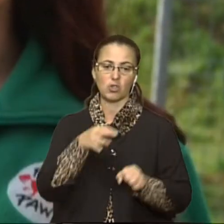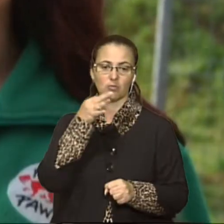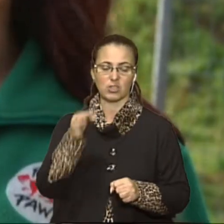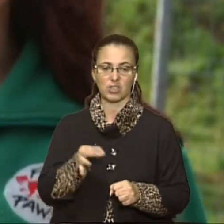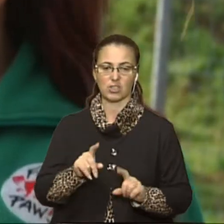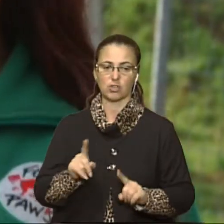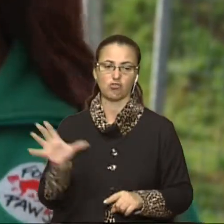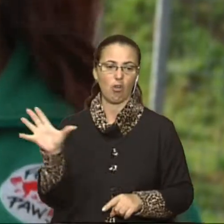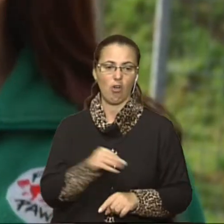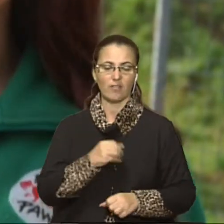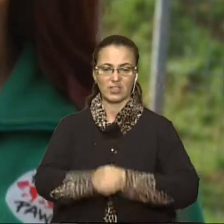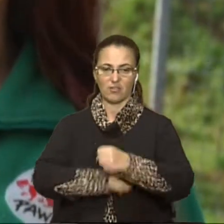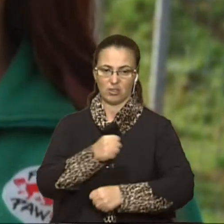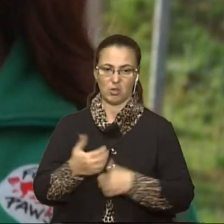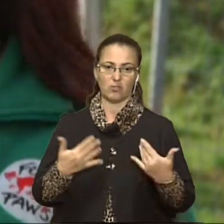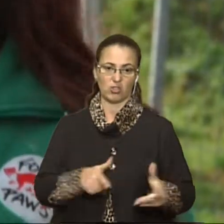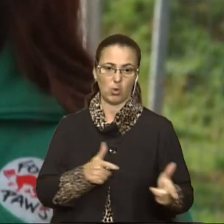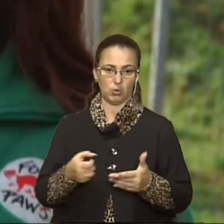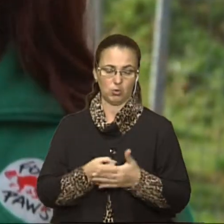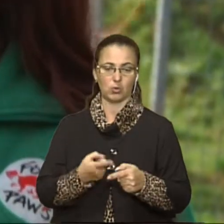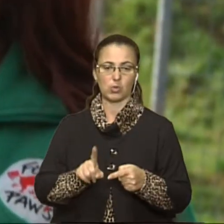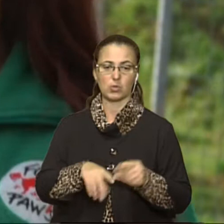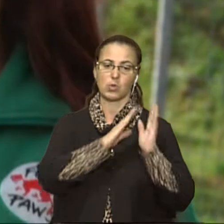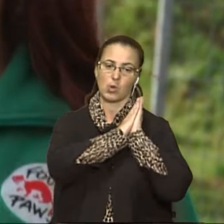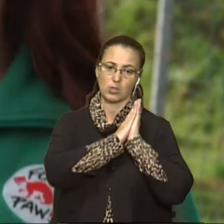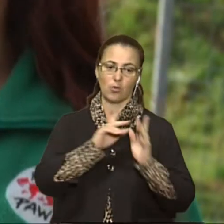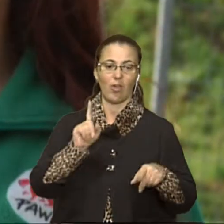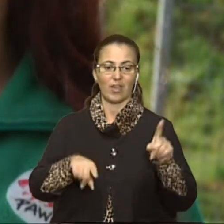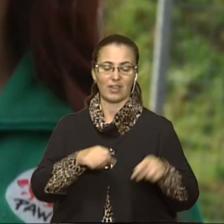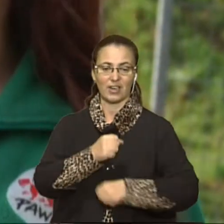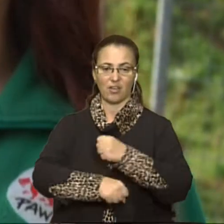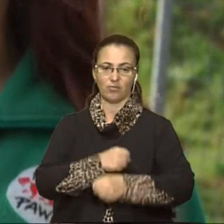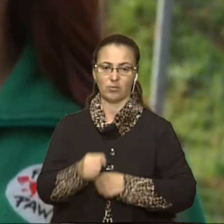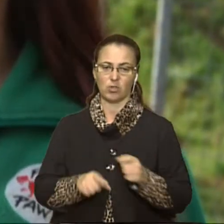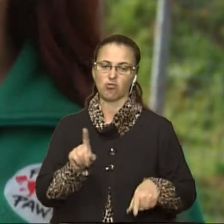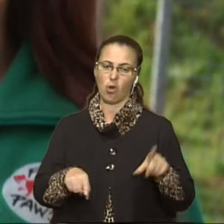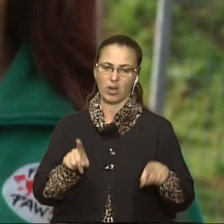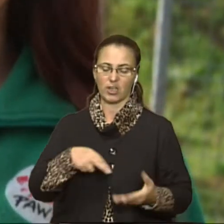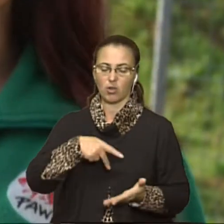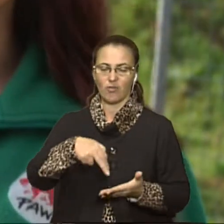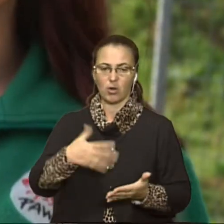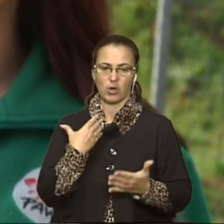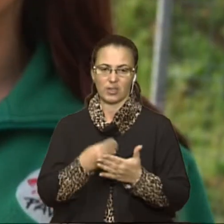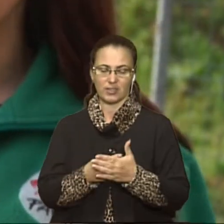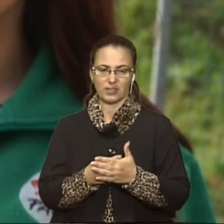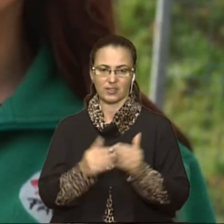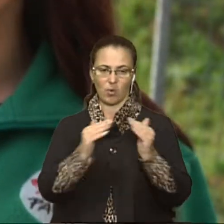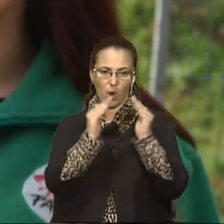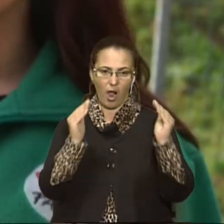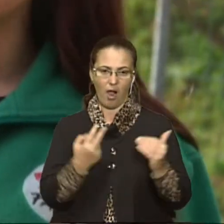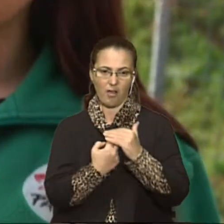абсолютно всі ведмеді вже готуються до цього сну. Є декілька ведмедиків, які вже дуже рідко виходять з своїх барлох або з